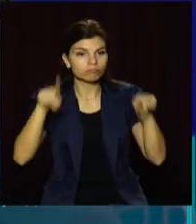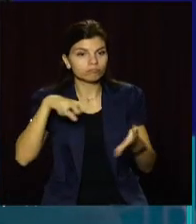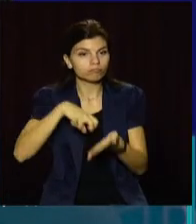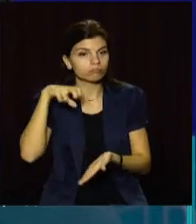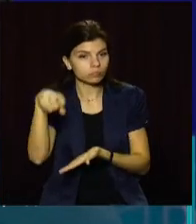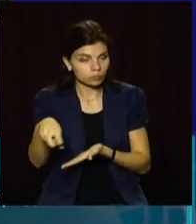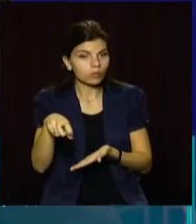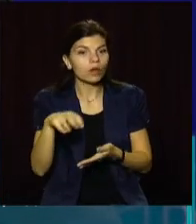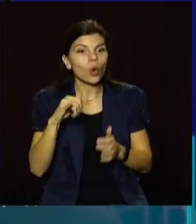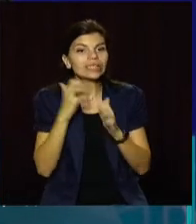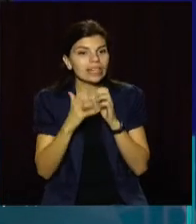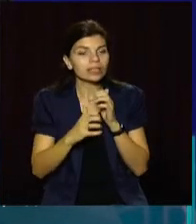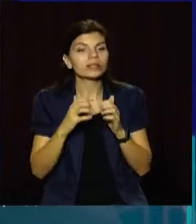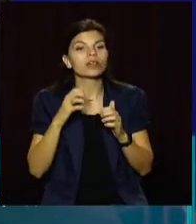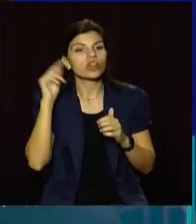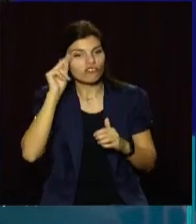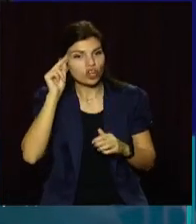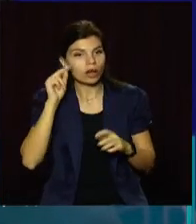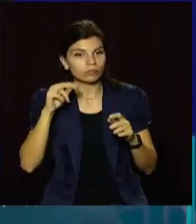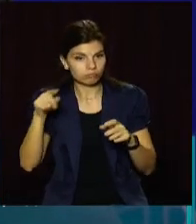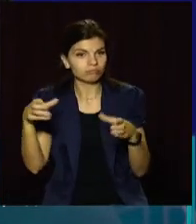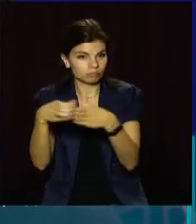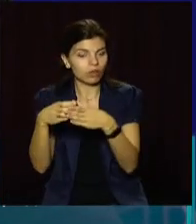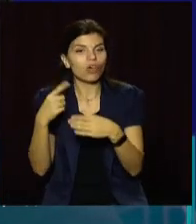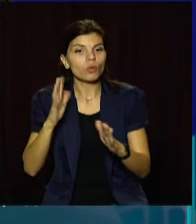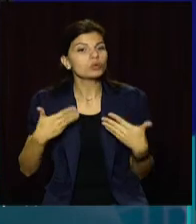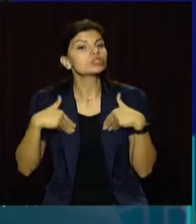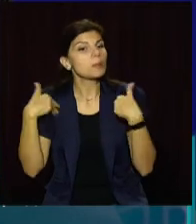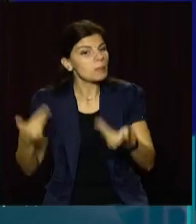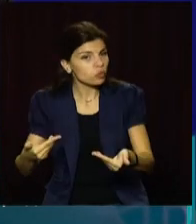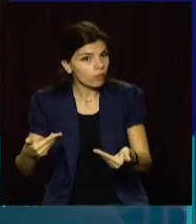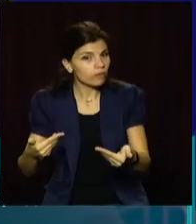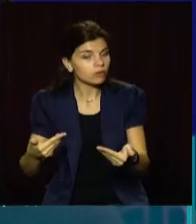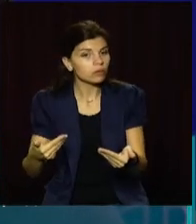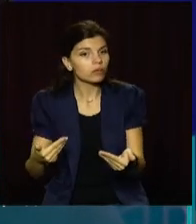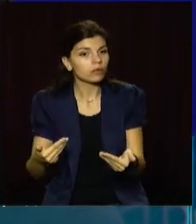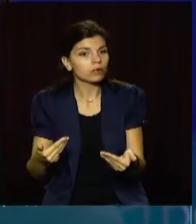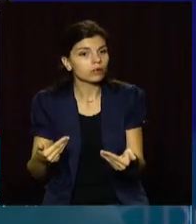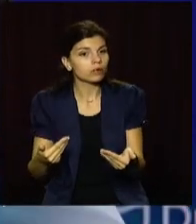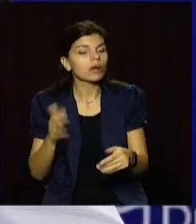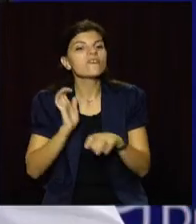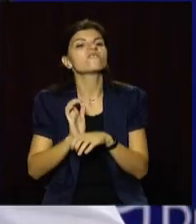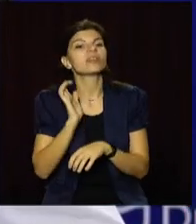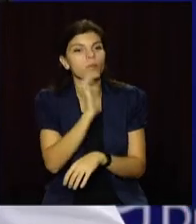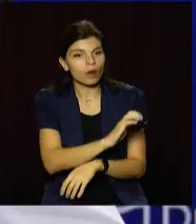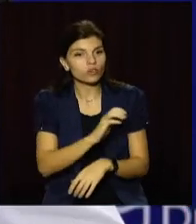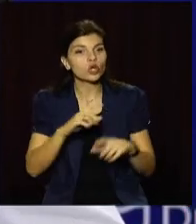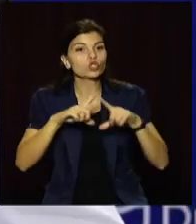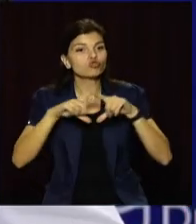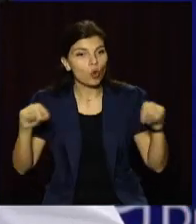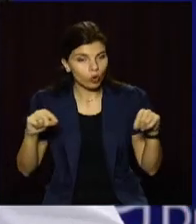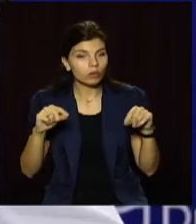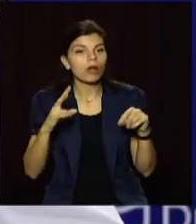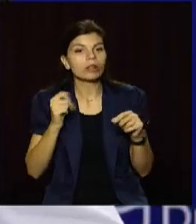у середні навчальні заклади, де буде запропоновано відправити школярів